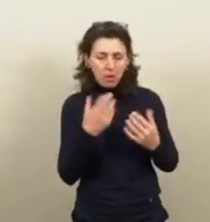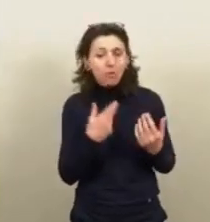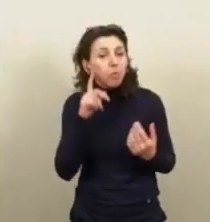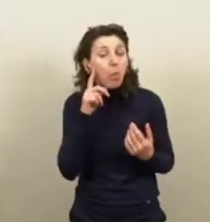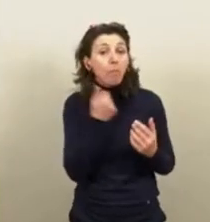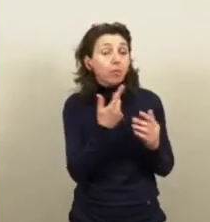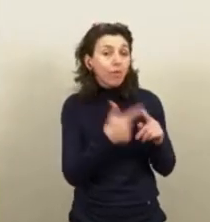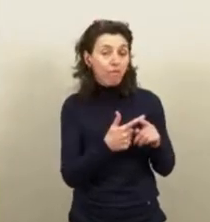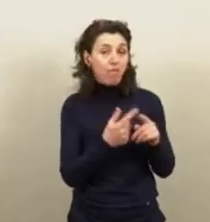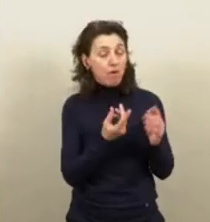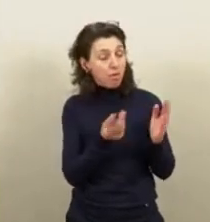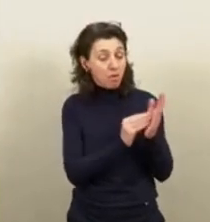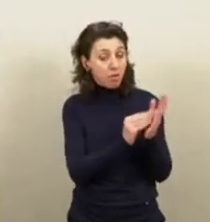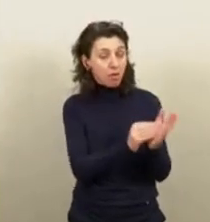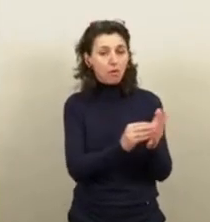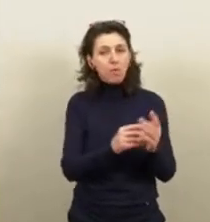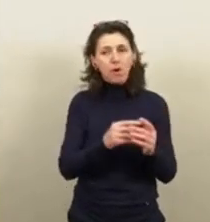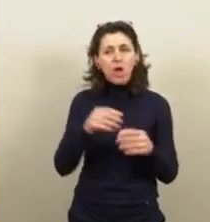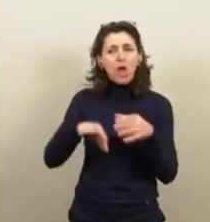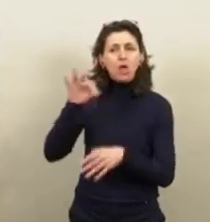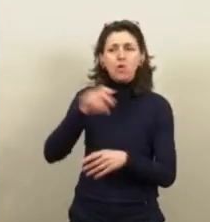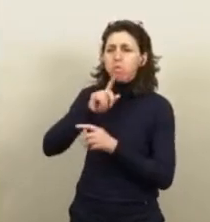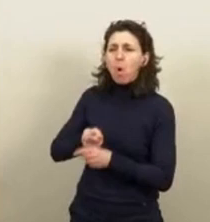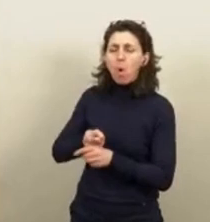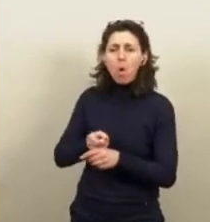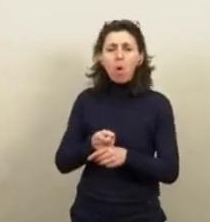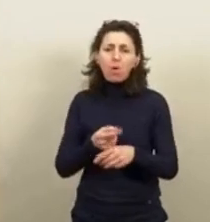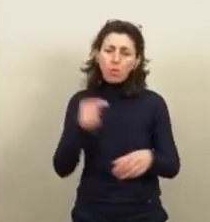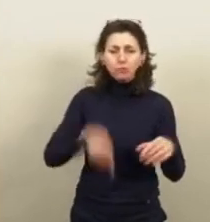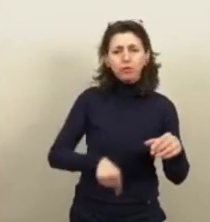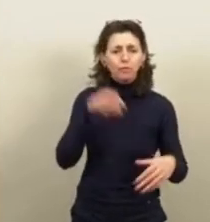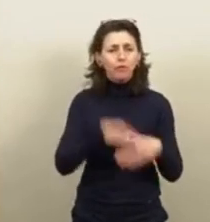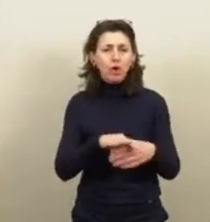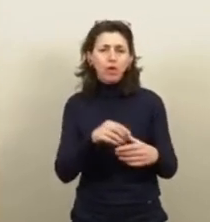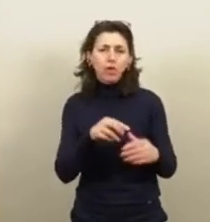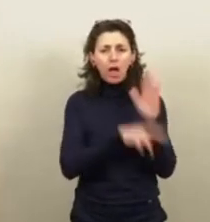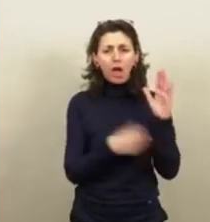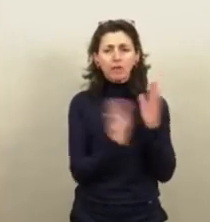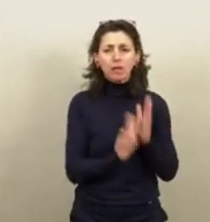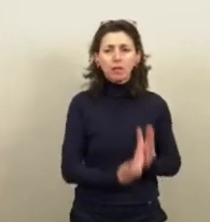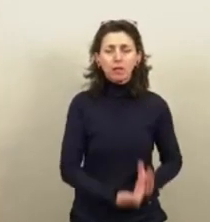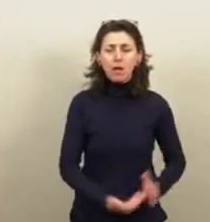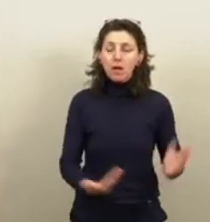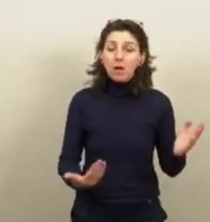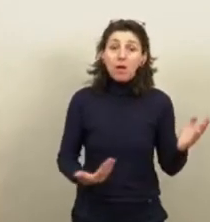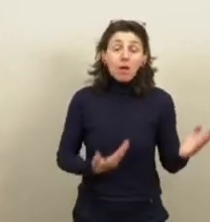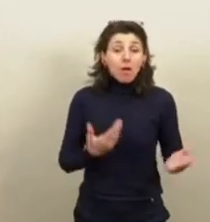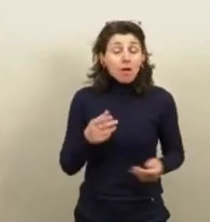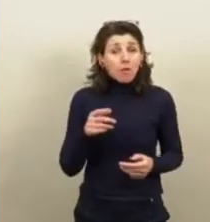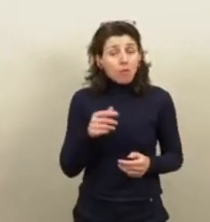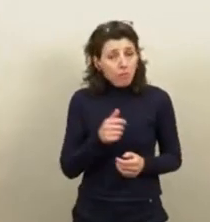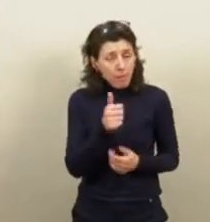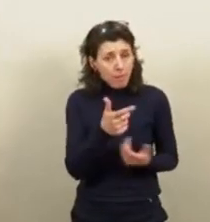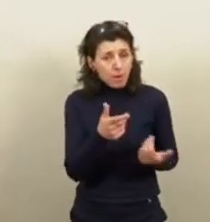question d'imposer aux élus, de les obliger à voter ceci ou cela. Et vous l'avez d'ailleurs vous-même repris